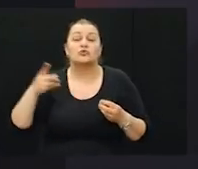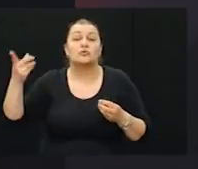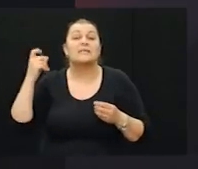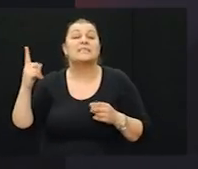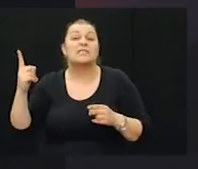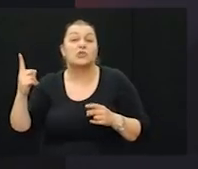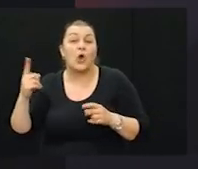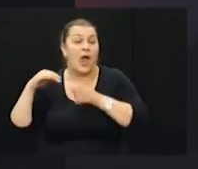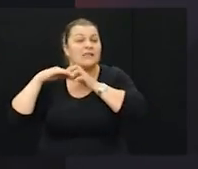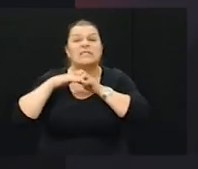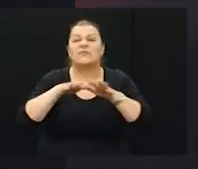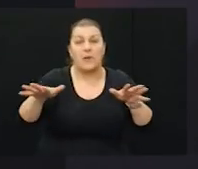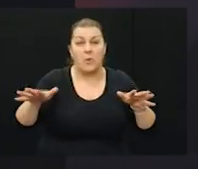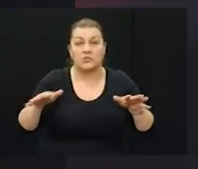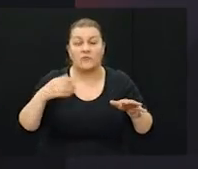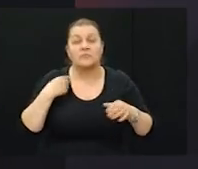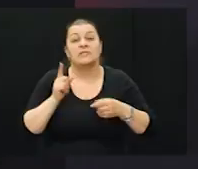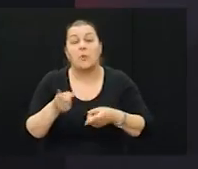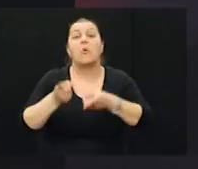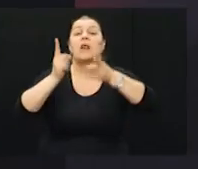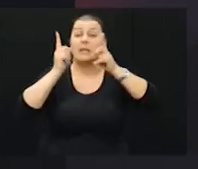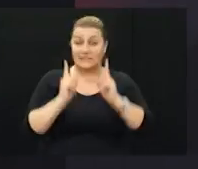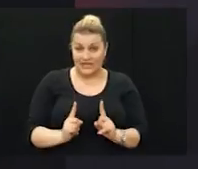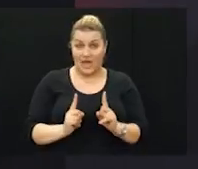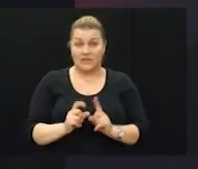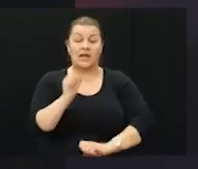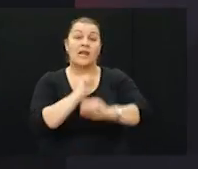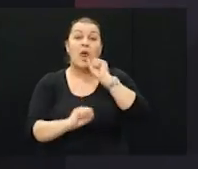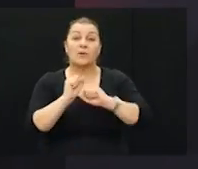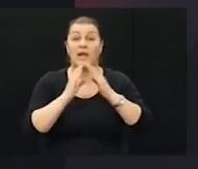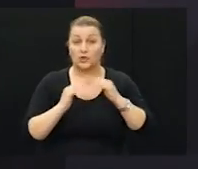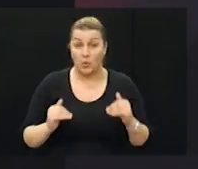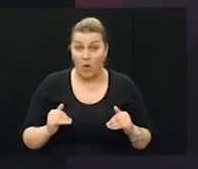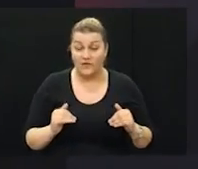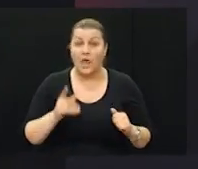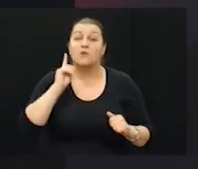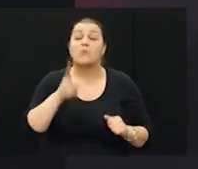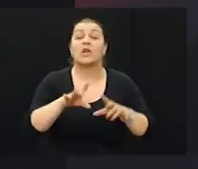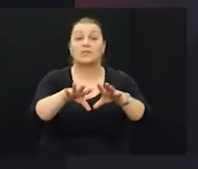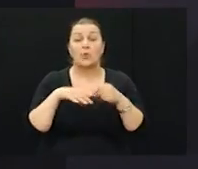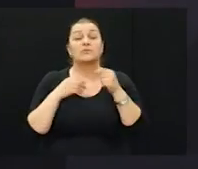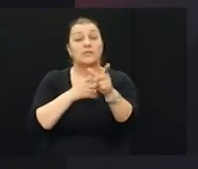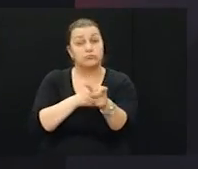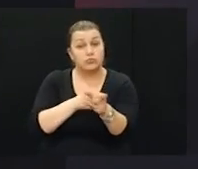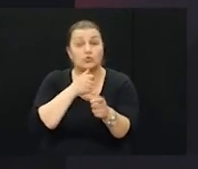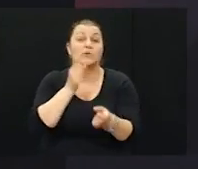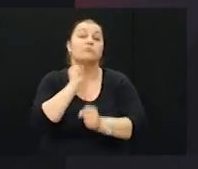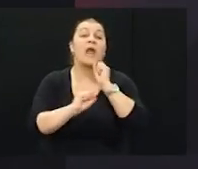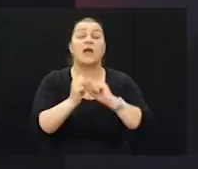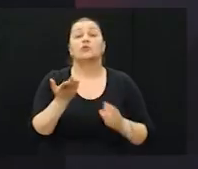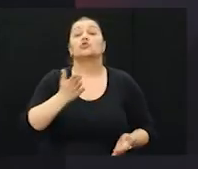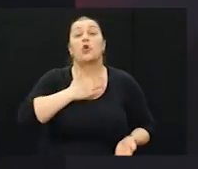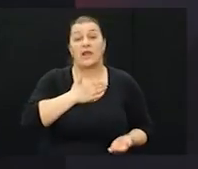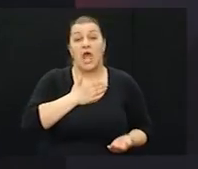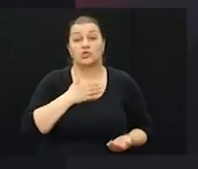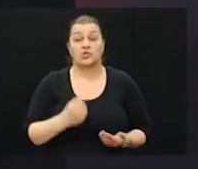sijao samo užas i morali smo stati na branih domovine, morali smo uzeti pušku i braniti ono